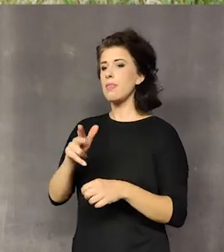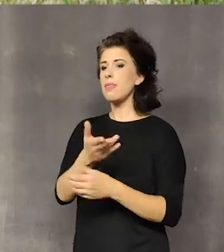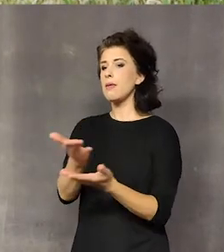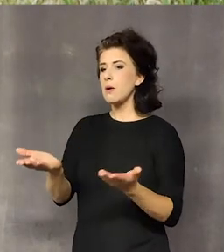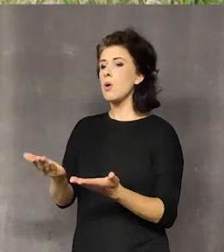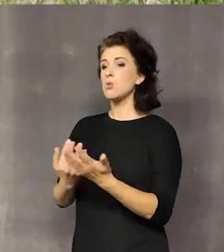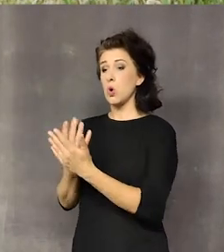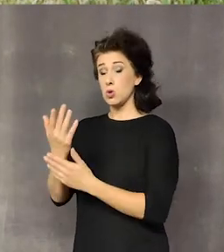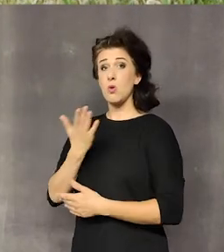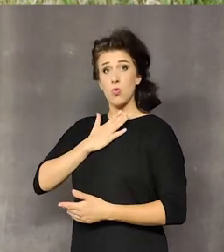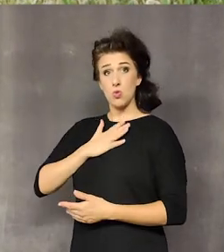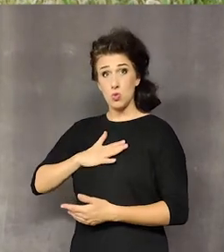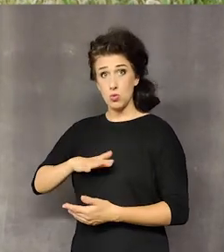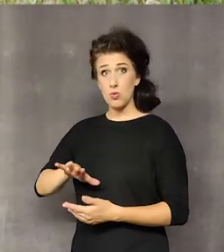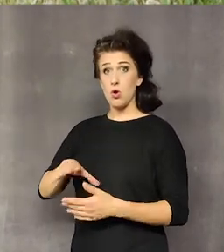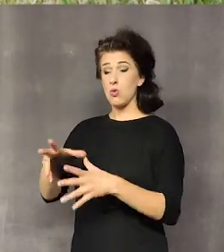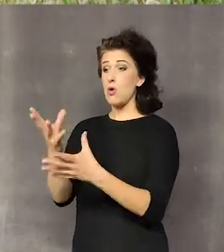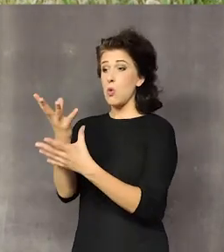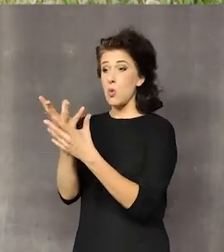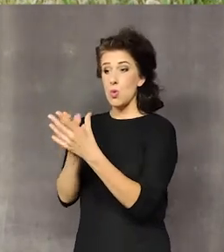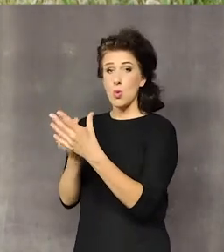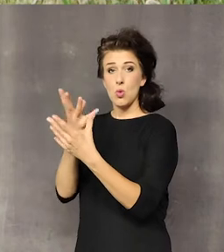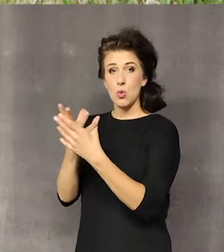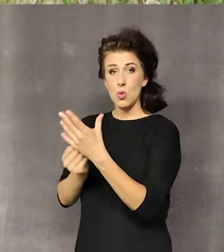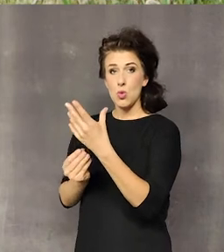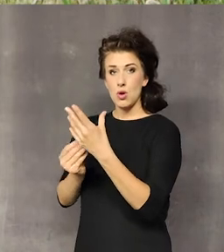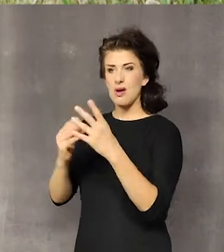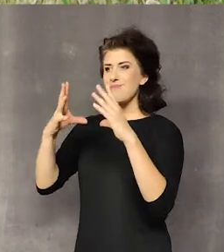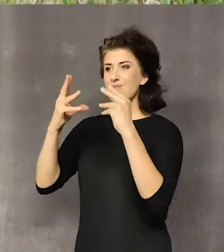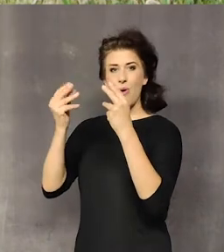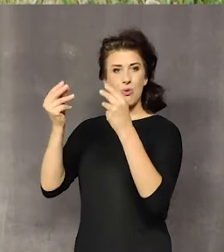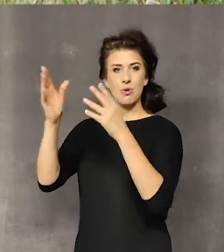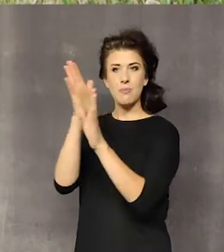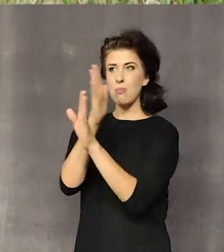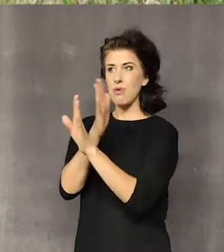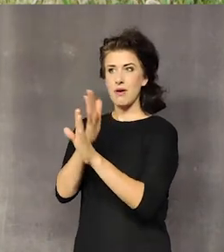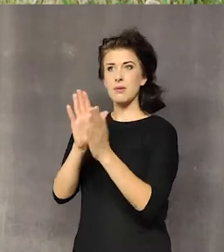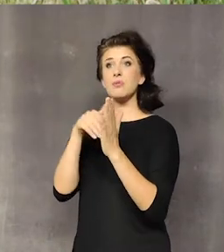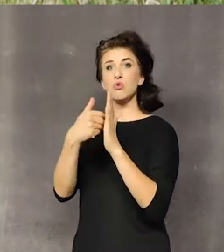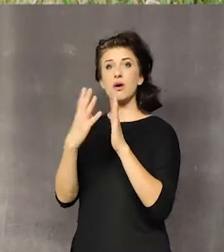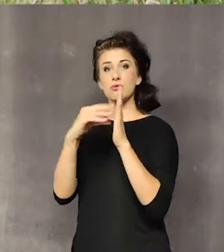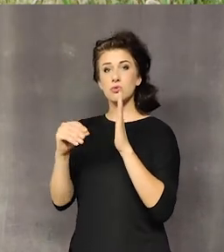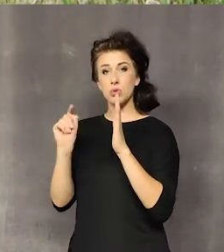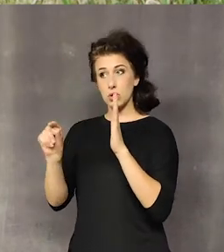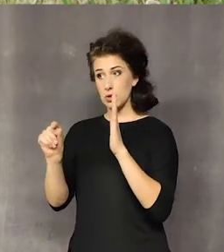lubią wtórnie wchłaniać wilgoć. I to jest duży problem. Taką rośliną jest na przykład